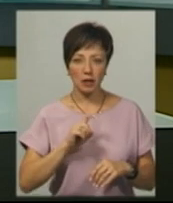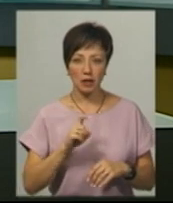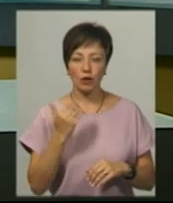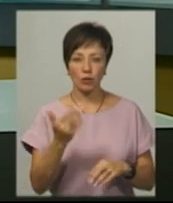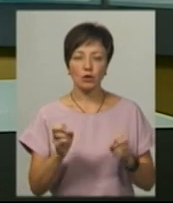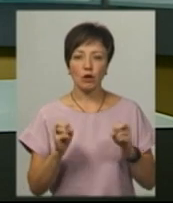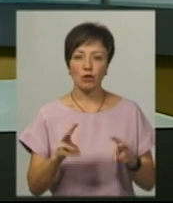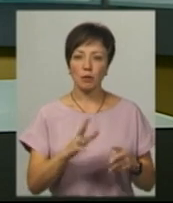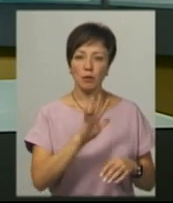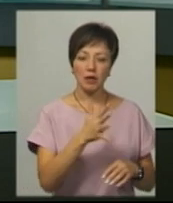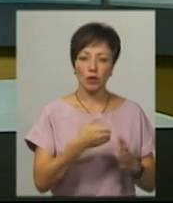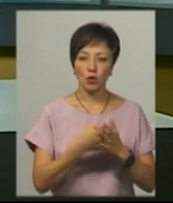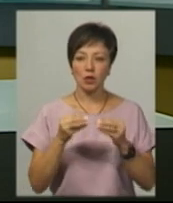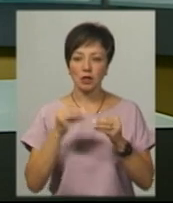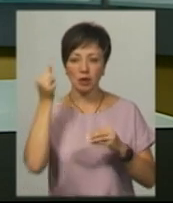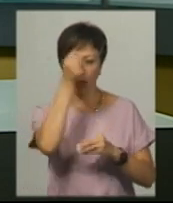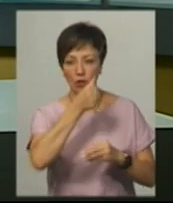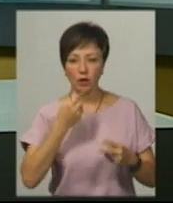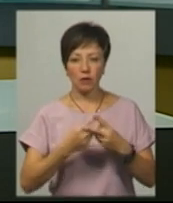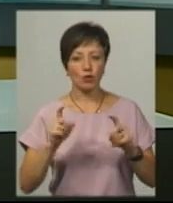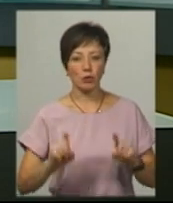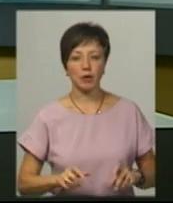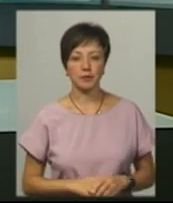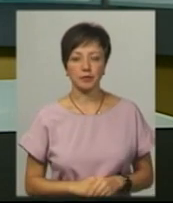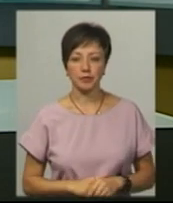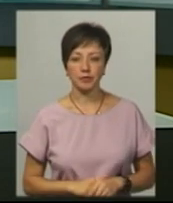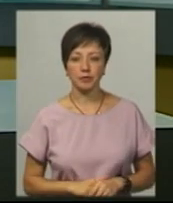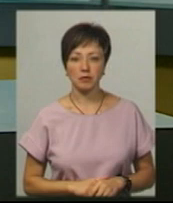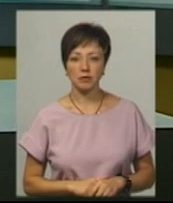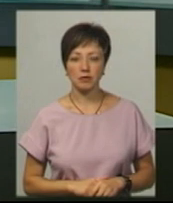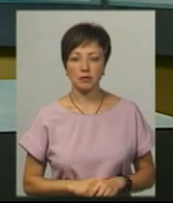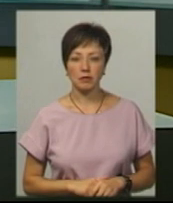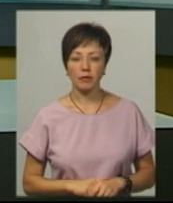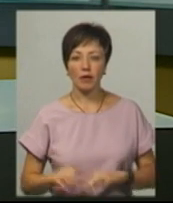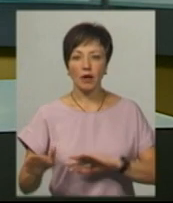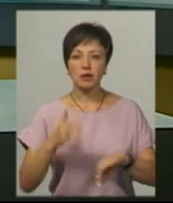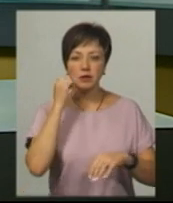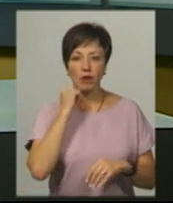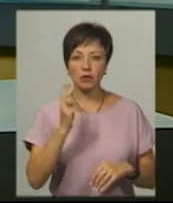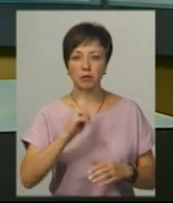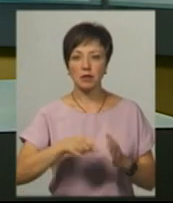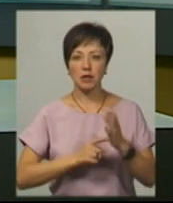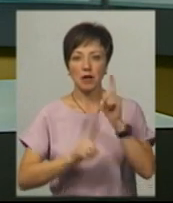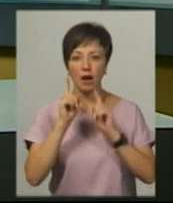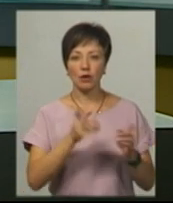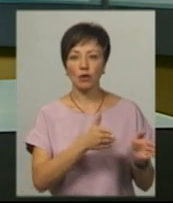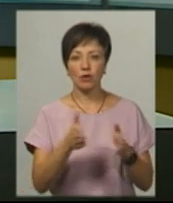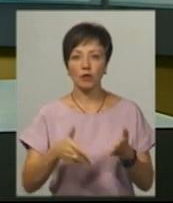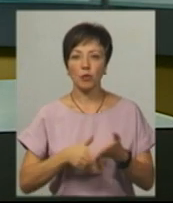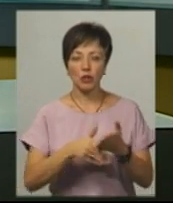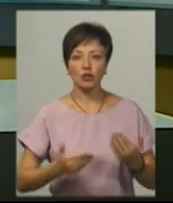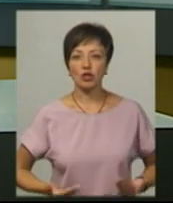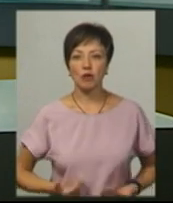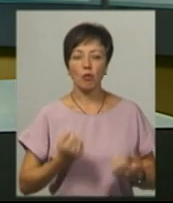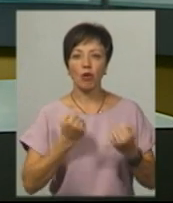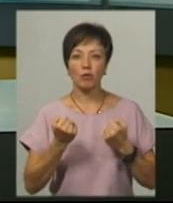Йому загрожує від 5 до 10 років позбавлення волі. У Старокостянтинівській міській раді готові допомогти жителям